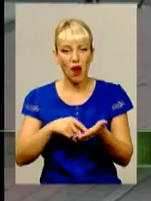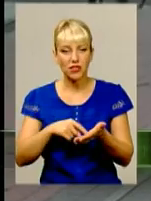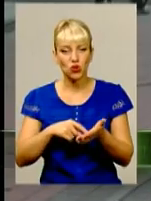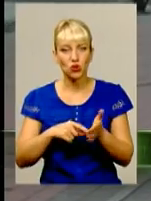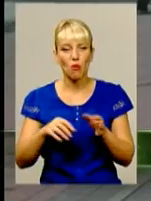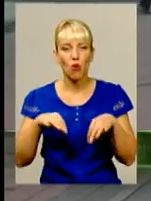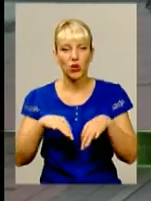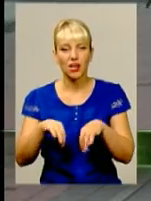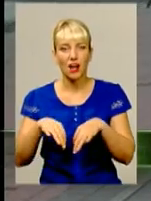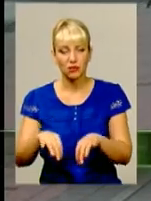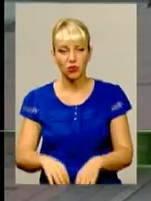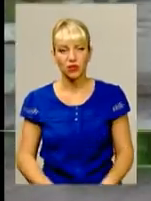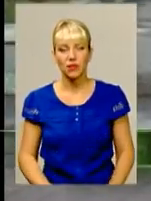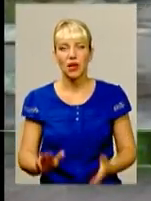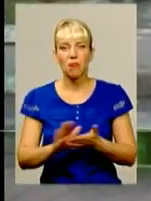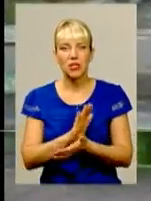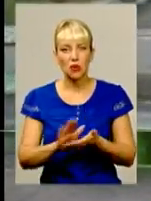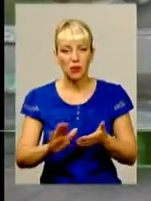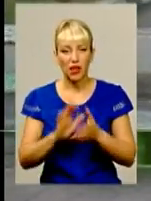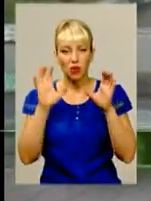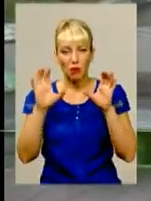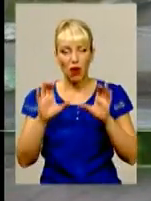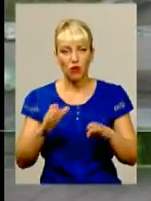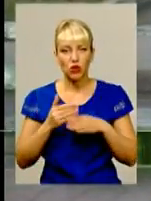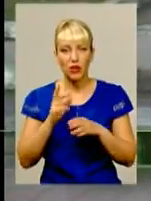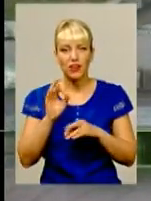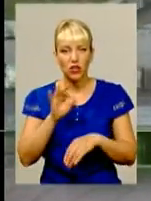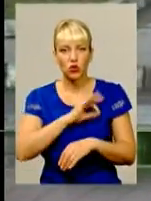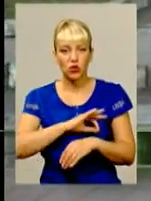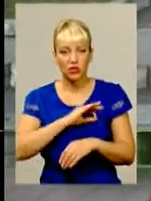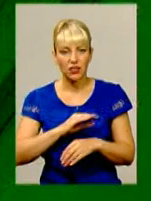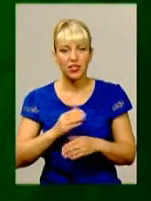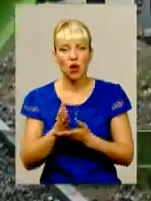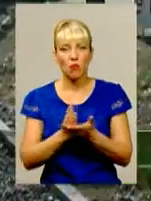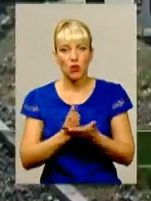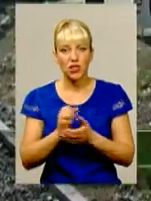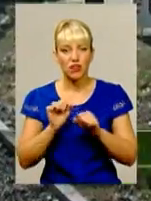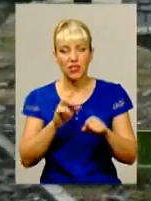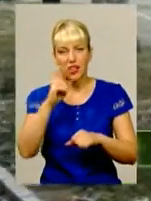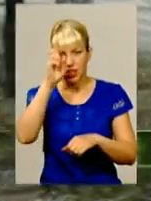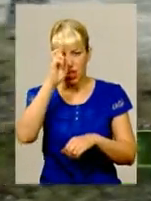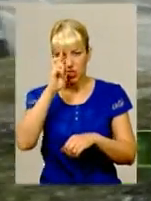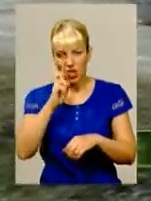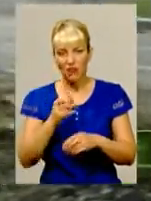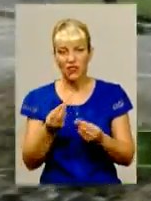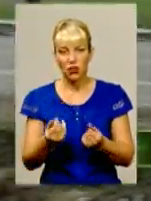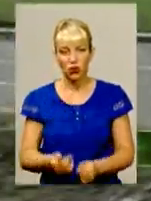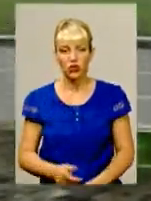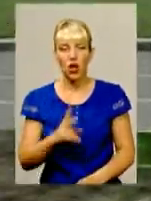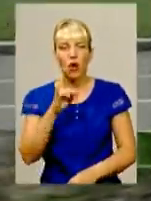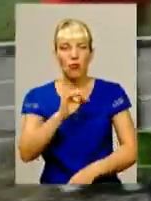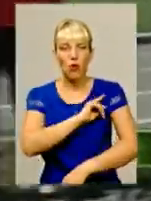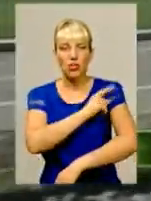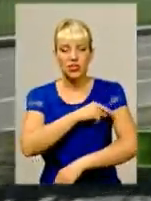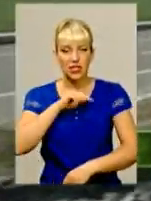Безоплатна правова допомога. Як скористатись послугами адвоката за державний кошт. Просильних тілом і духом у